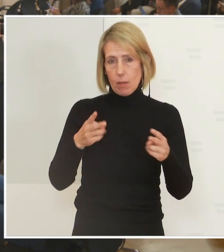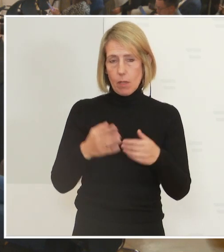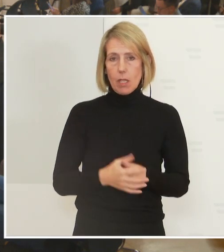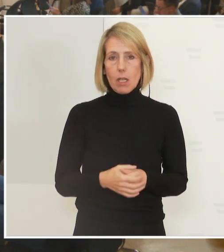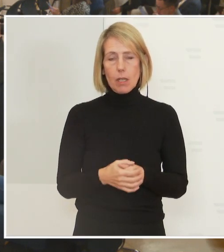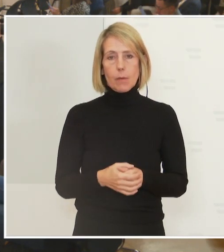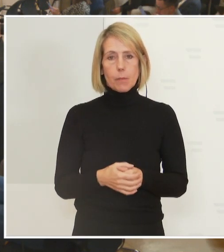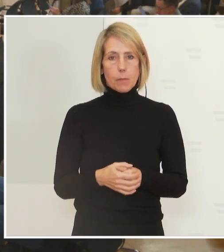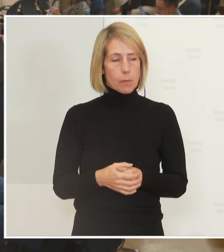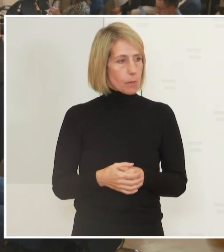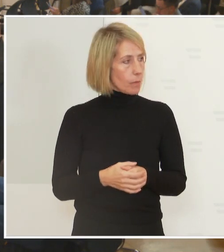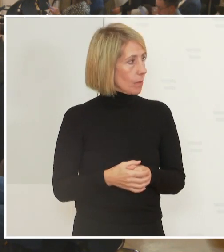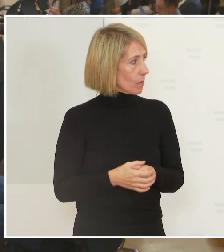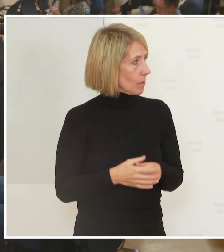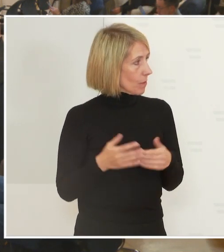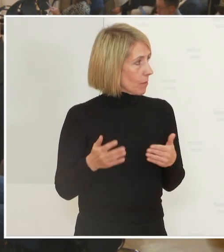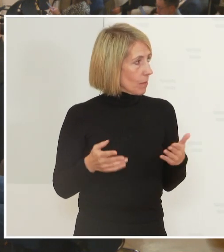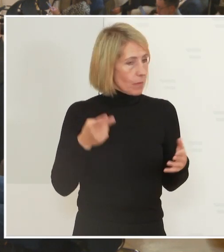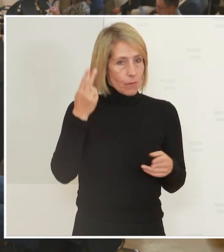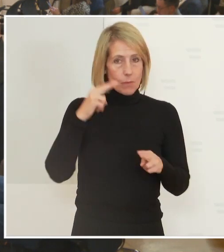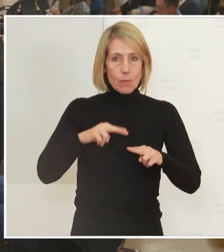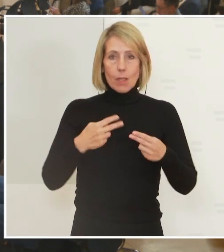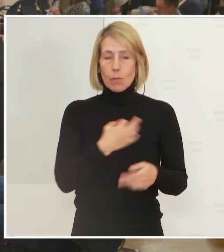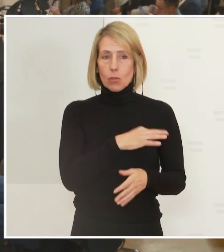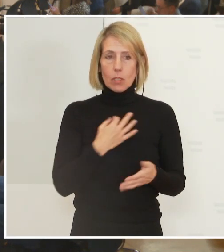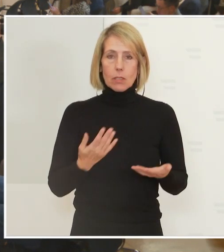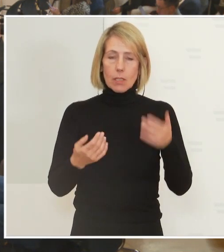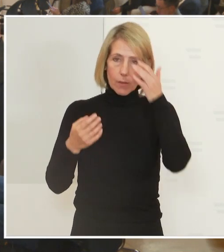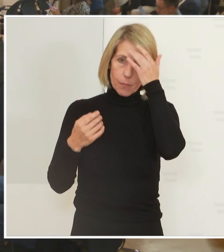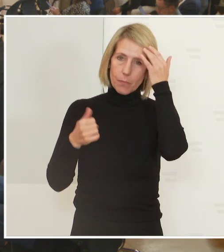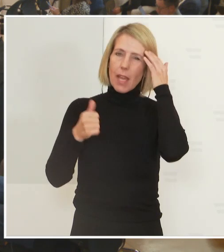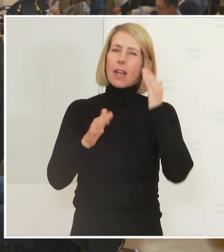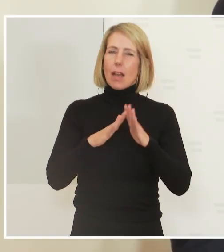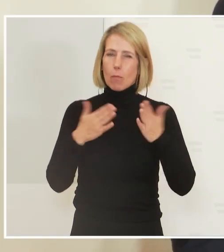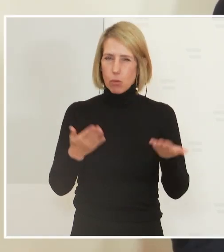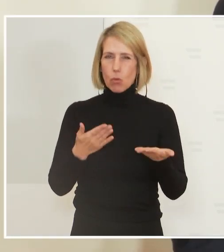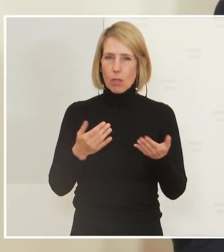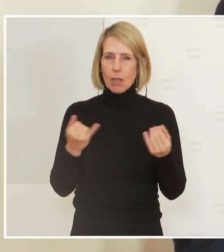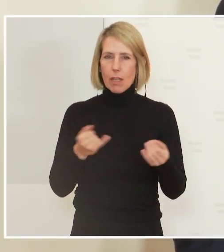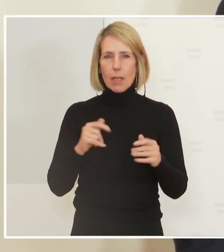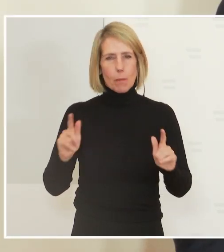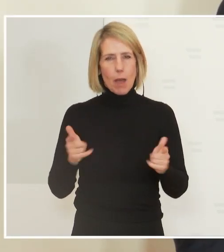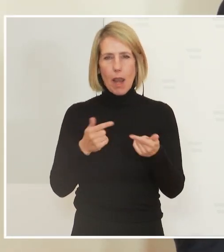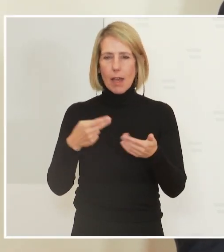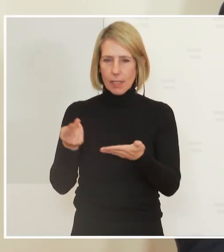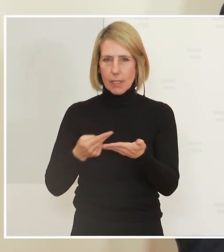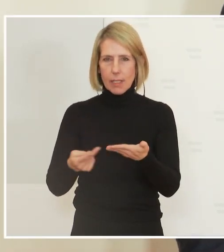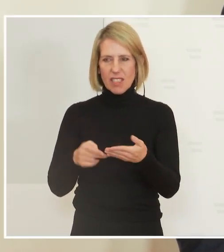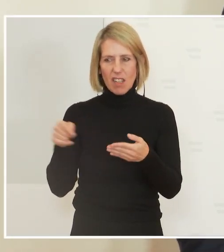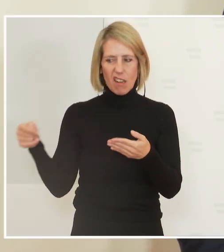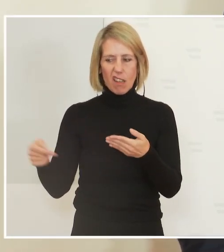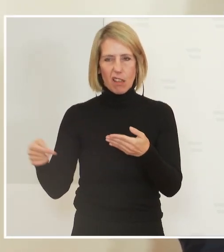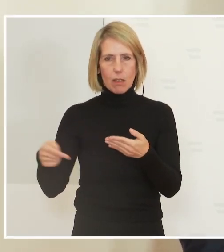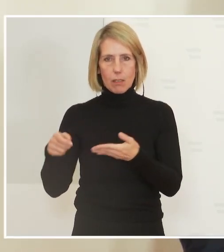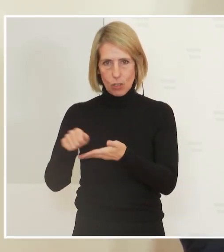Vielleicht ganz grundsätzlich, bevor ich das Wort weitergebe. Ein Buch liest sich immer leichter von hinten nach vorne als umgekehrt. Und wir